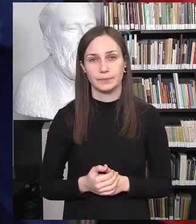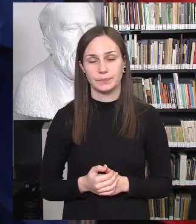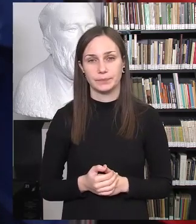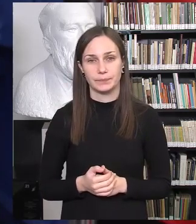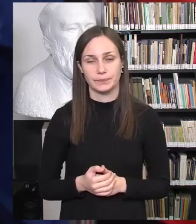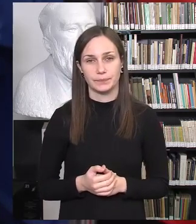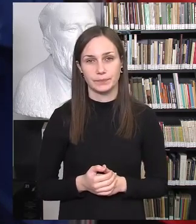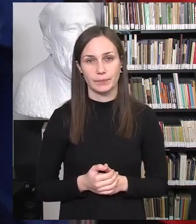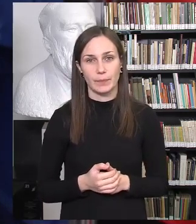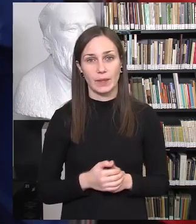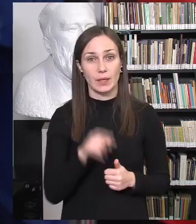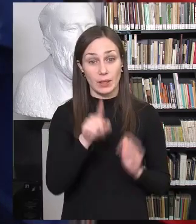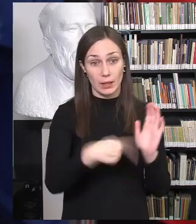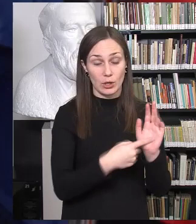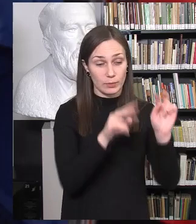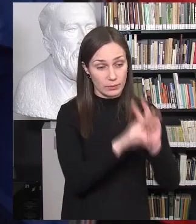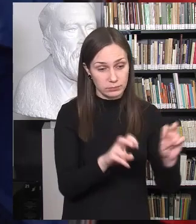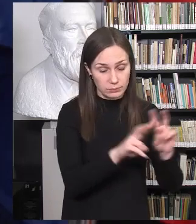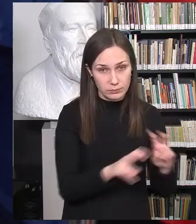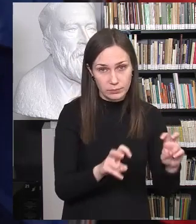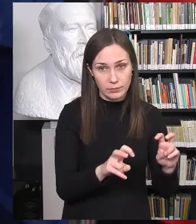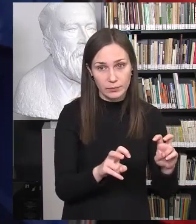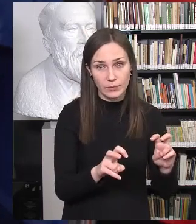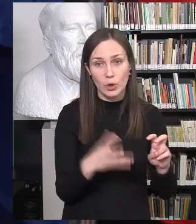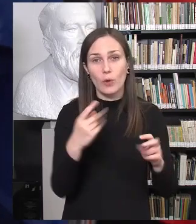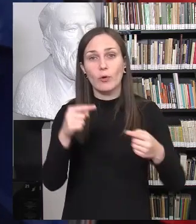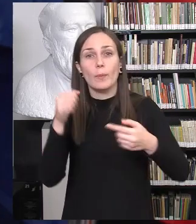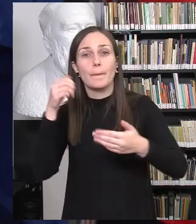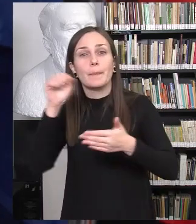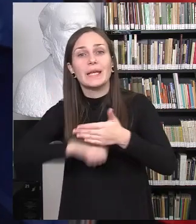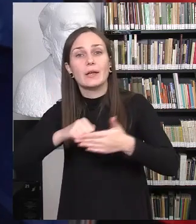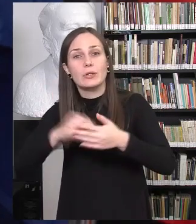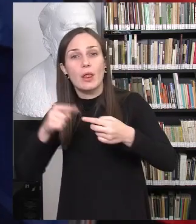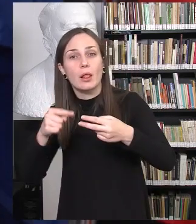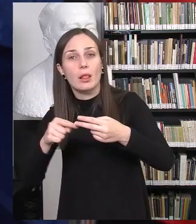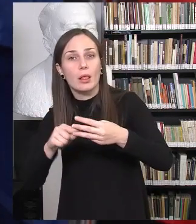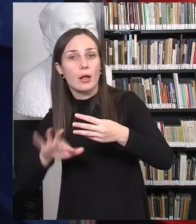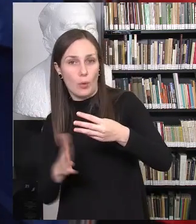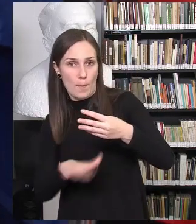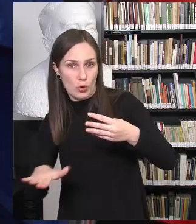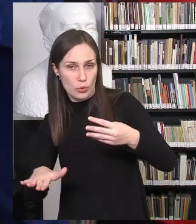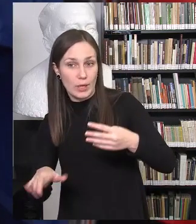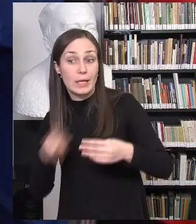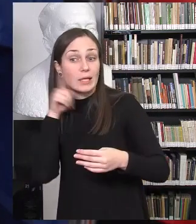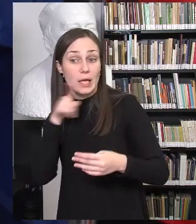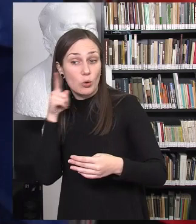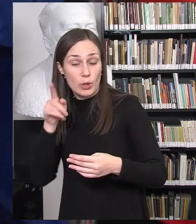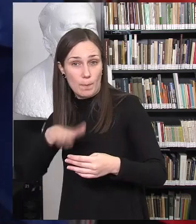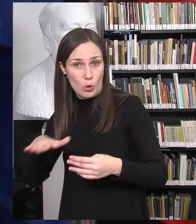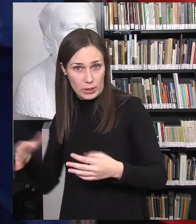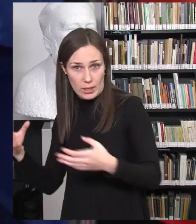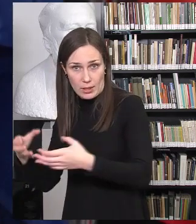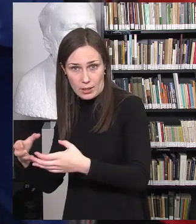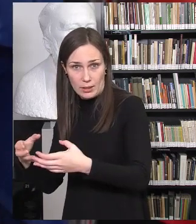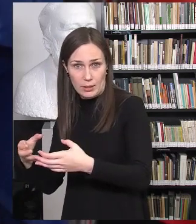analizavę tą klausimą pasižiūrėjome, o kokius motyvus įvardina mokiniai. Tai tarp jaunesniųjų mokinių